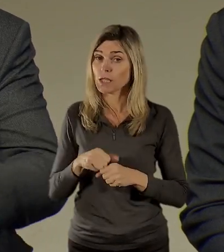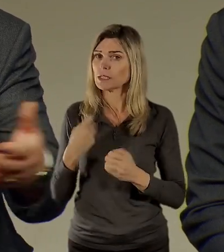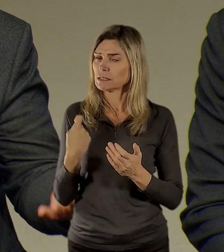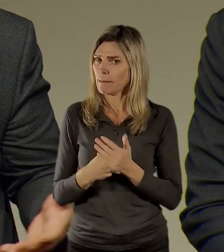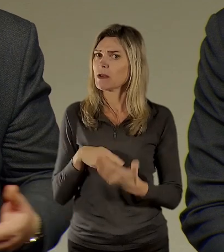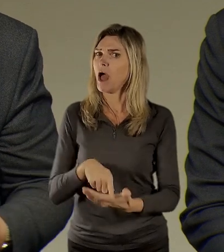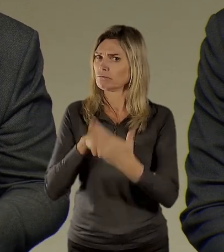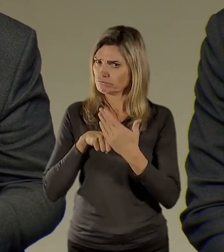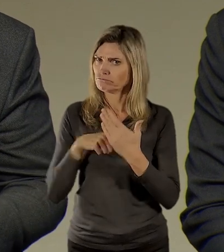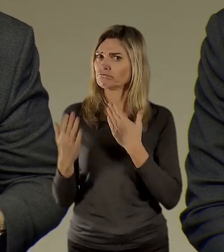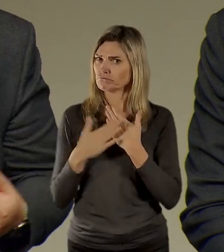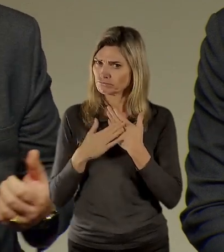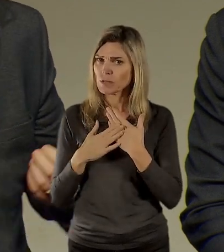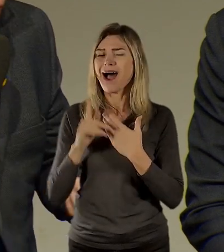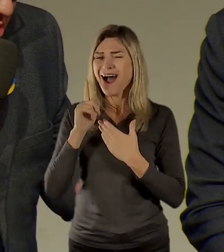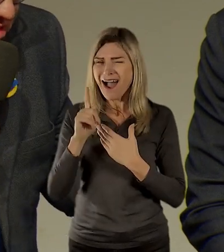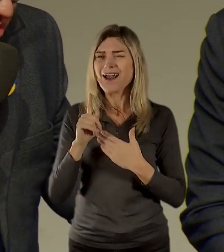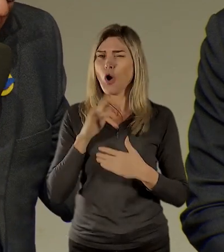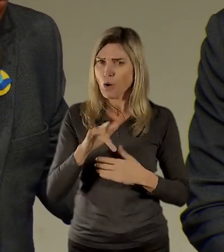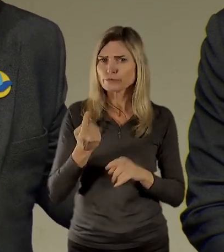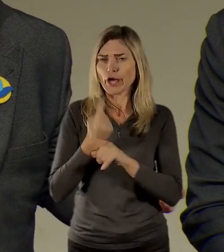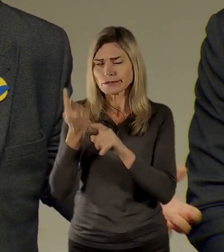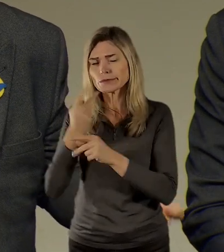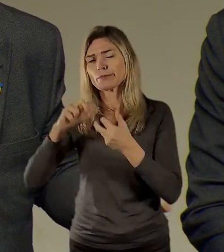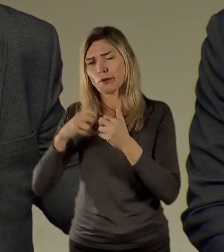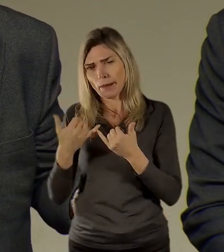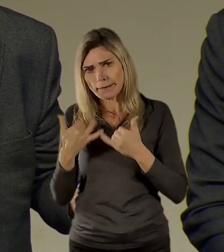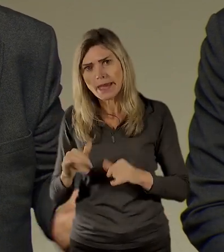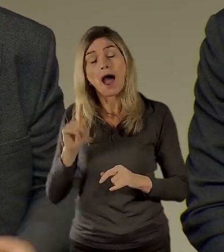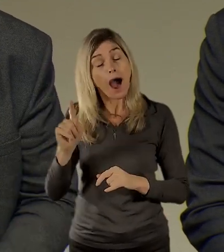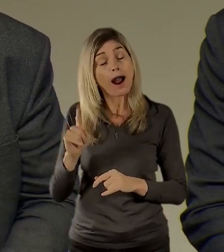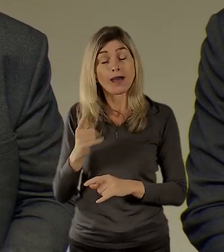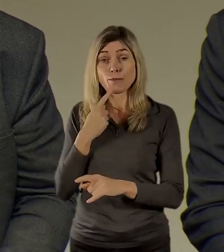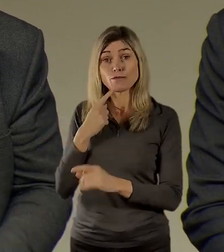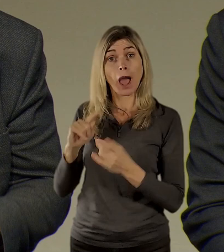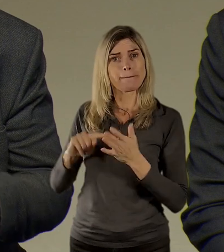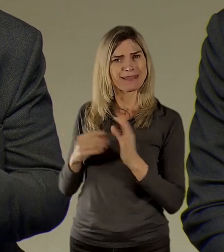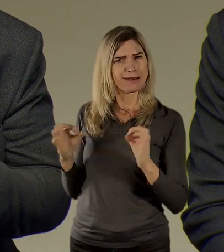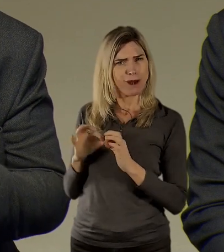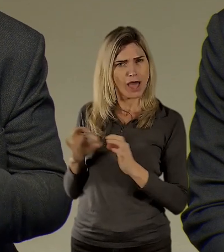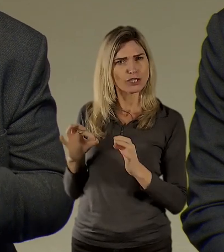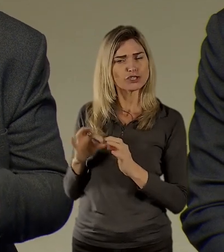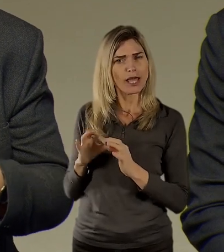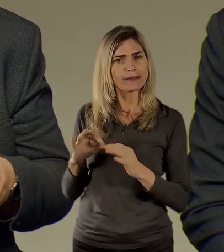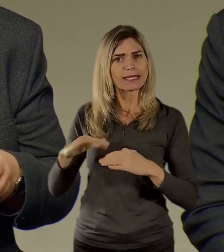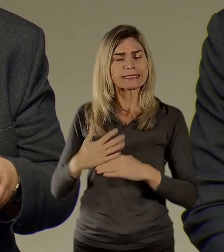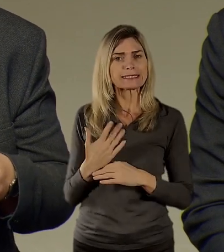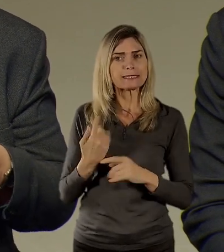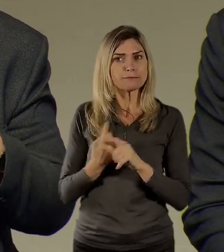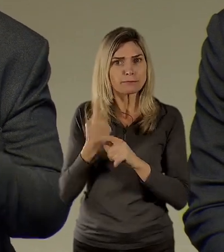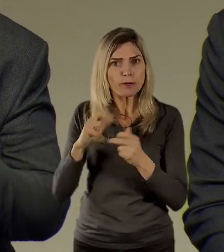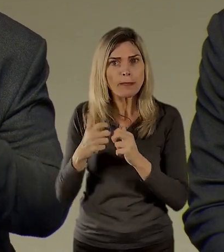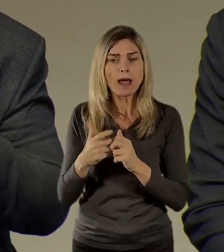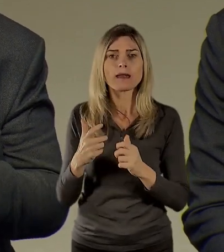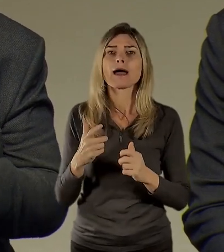i pak ty různé problémy, které se nám ale nakonec bych řekl, jak to tady popisuje i Petr Blažek, stávají jako skvělou výzvou. Prostě ne